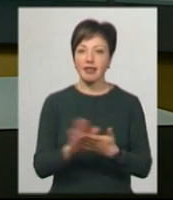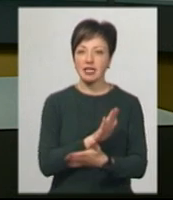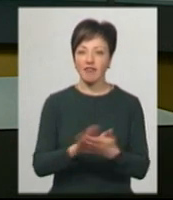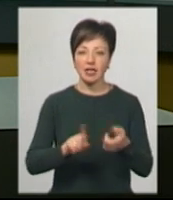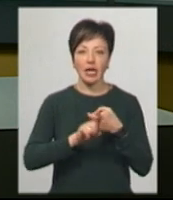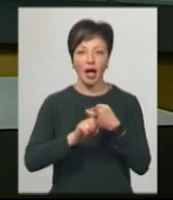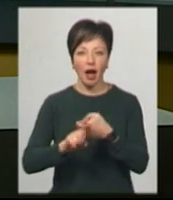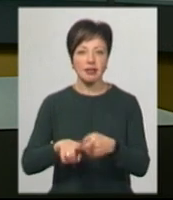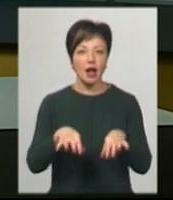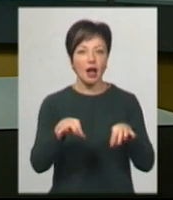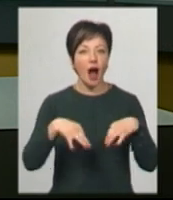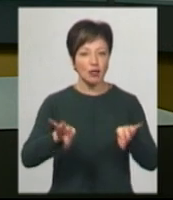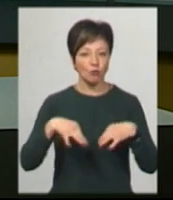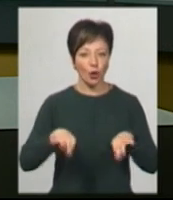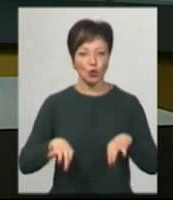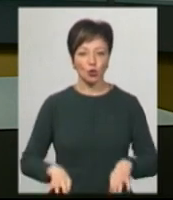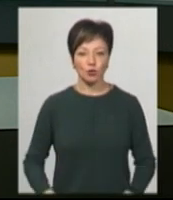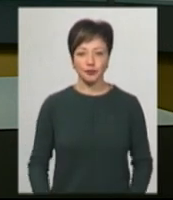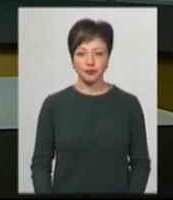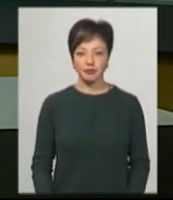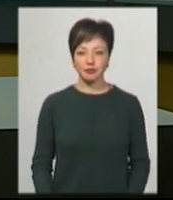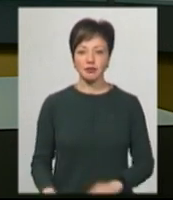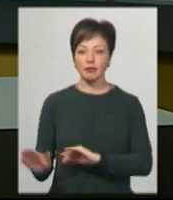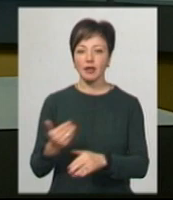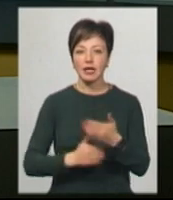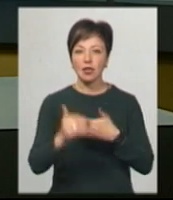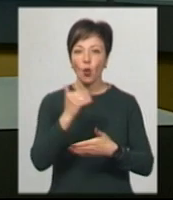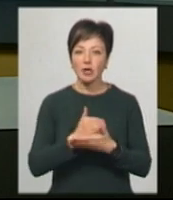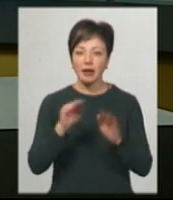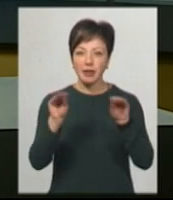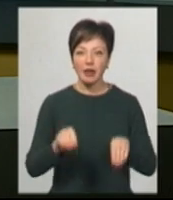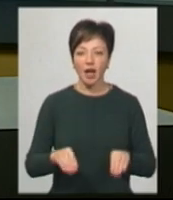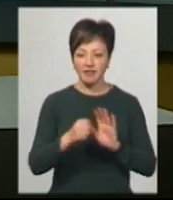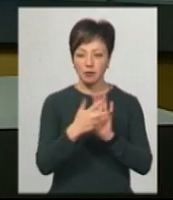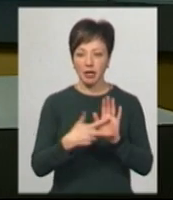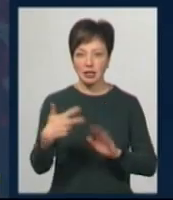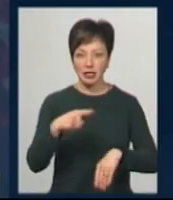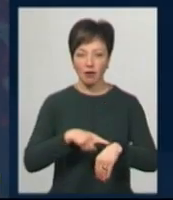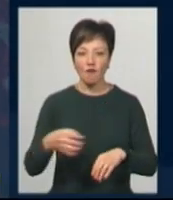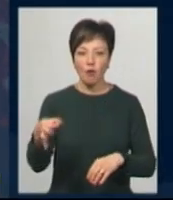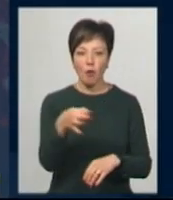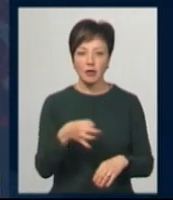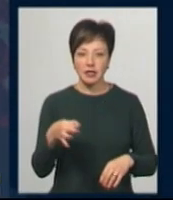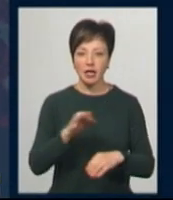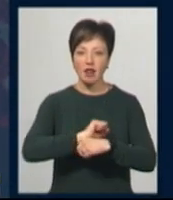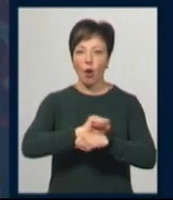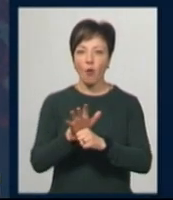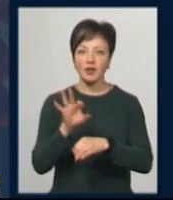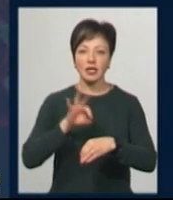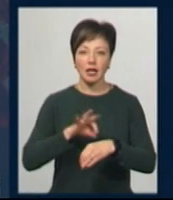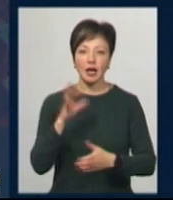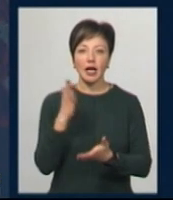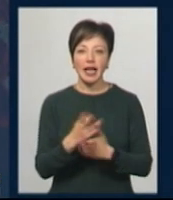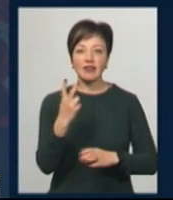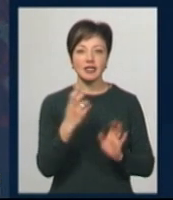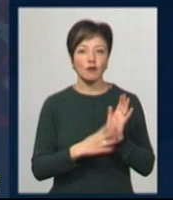транспорту. За останніми даними, станом на 18.30 в області на COVID-19 захворіли